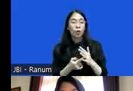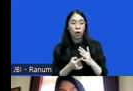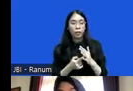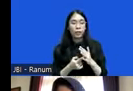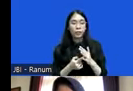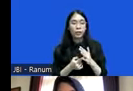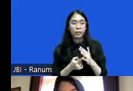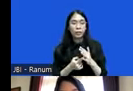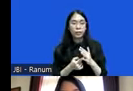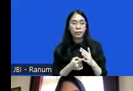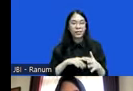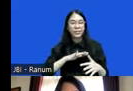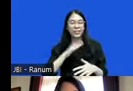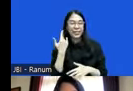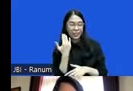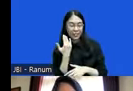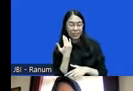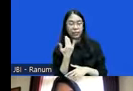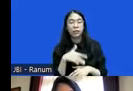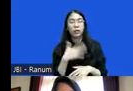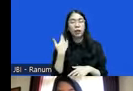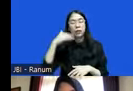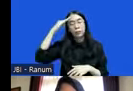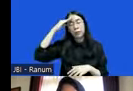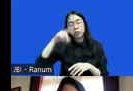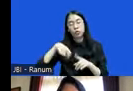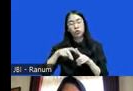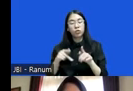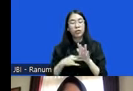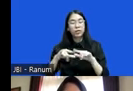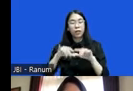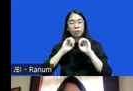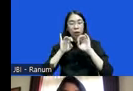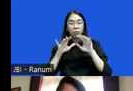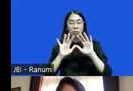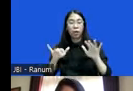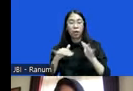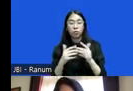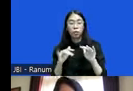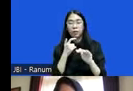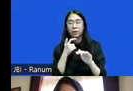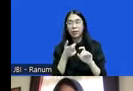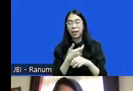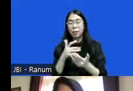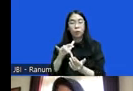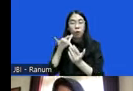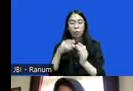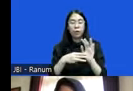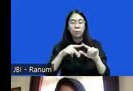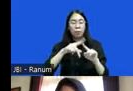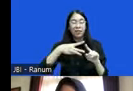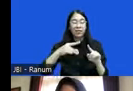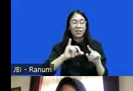polemik tadi ya kalau Mas Kurnia tadi sudah banyak membahas dari segi formil dan juga material bahwa